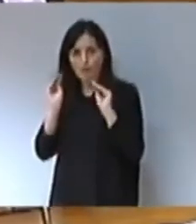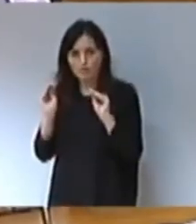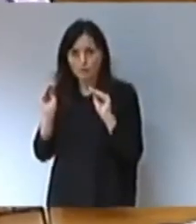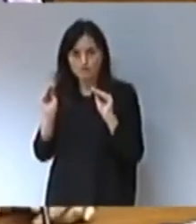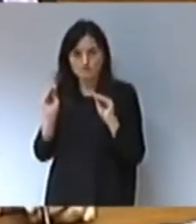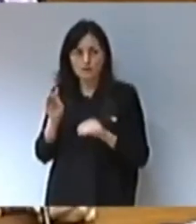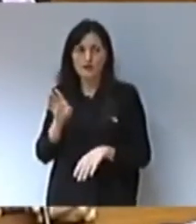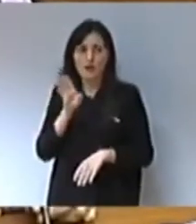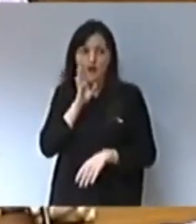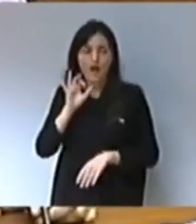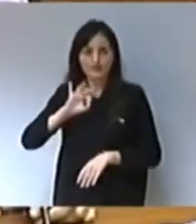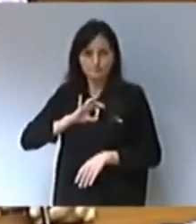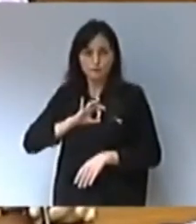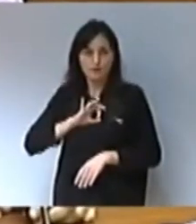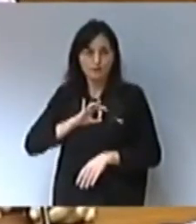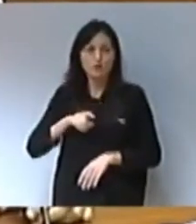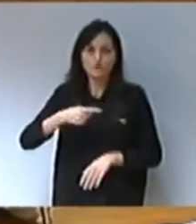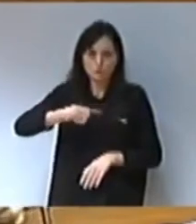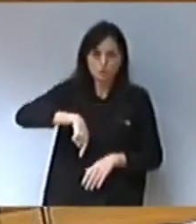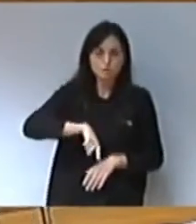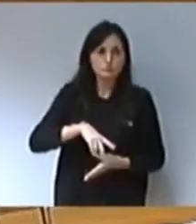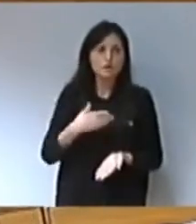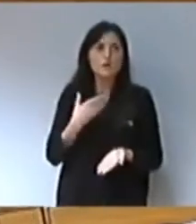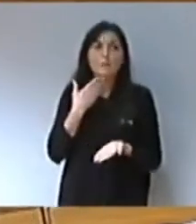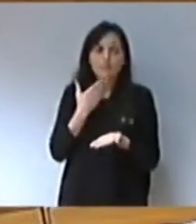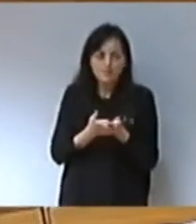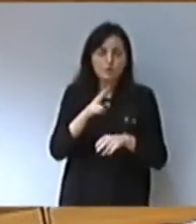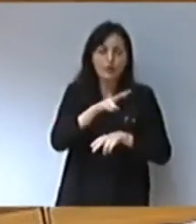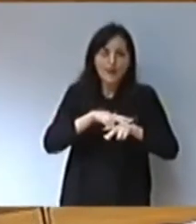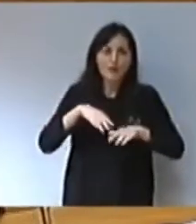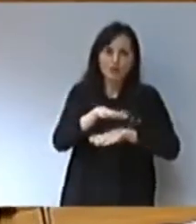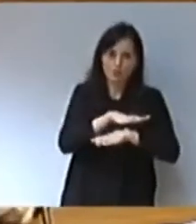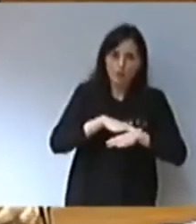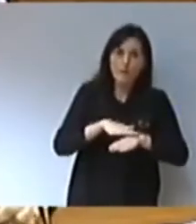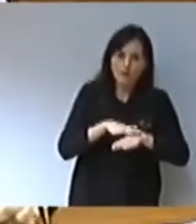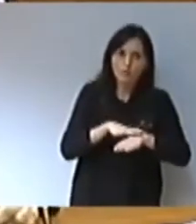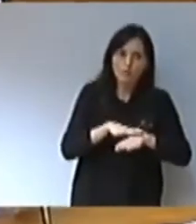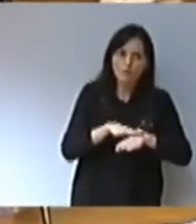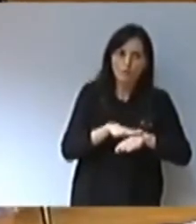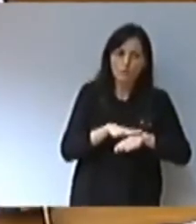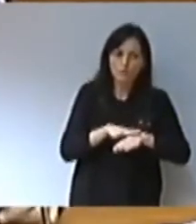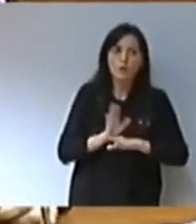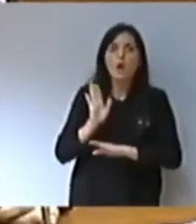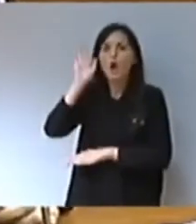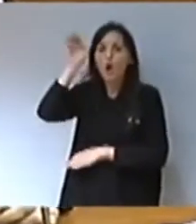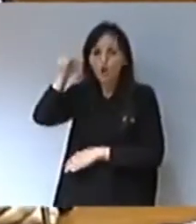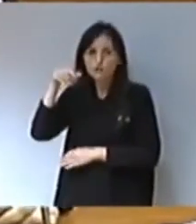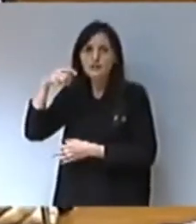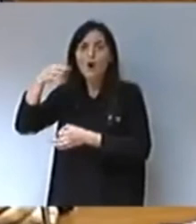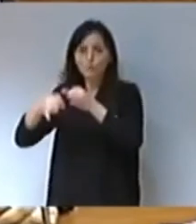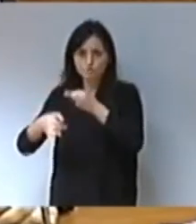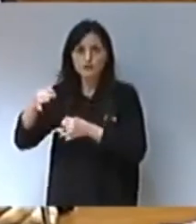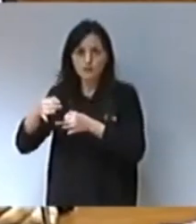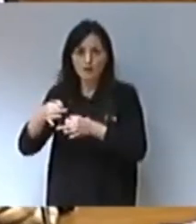com apuntava la diputada. Nosaltres ho hem de manar tant a la delegació de govern com a la consellera de Justícia